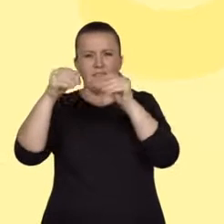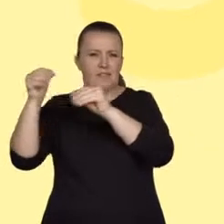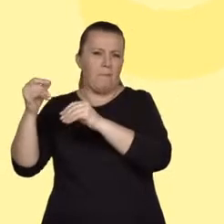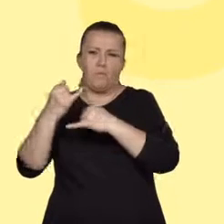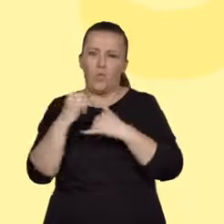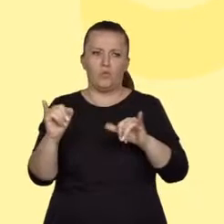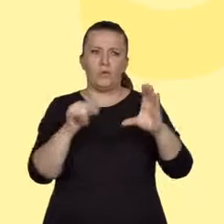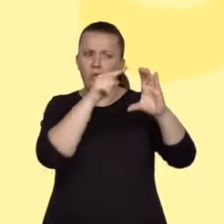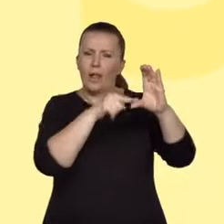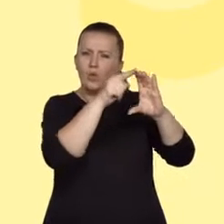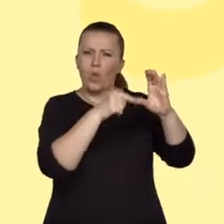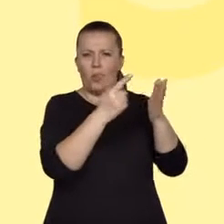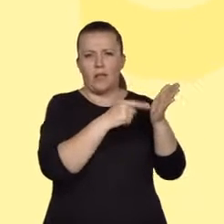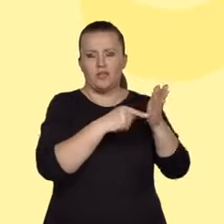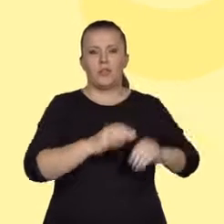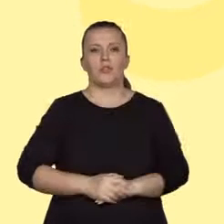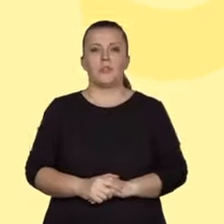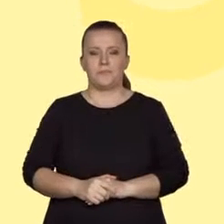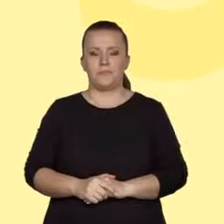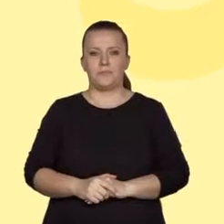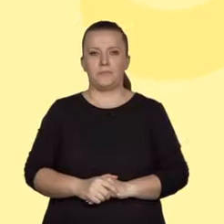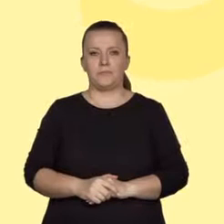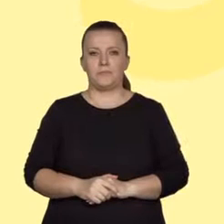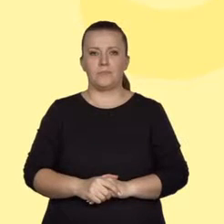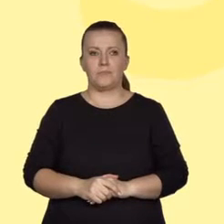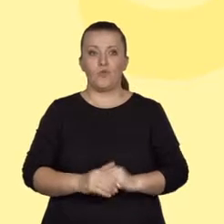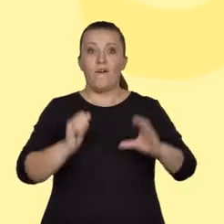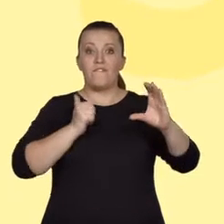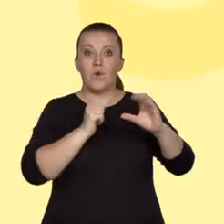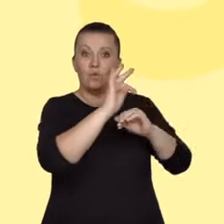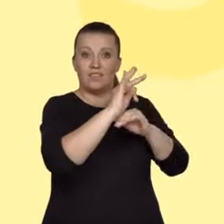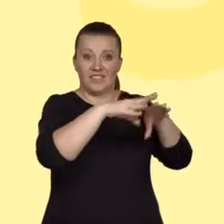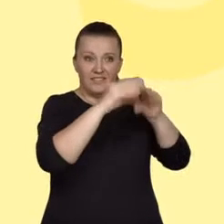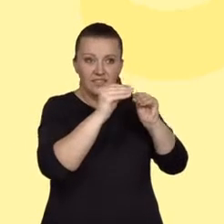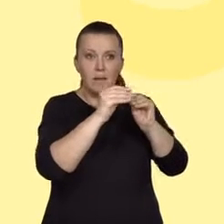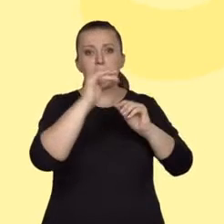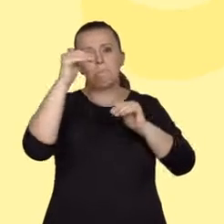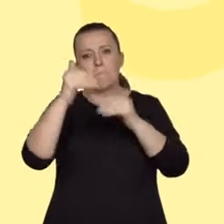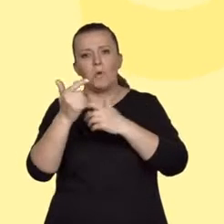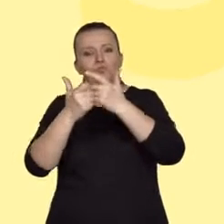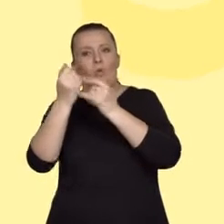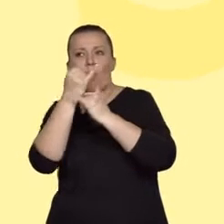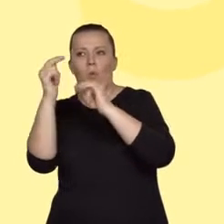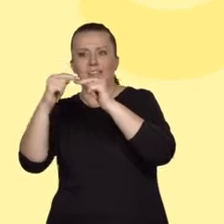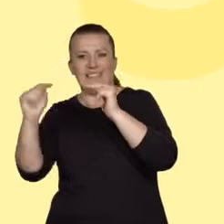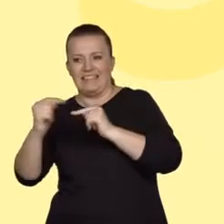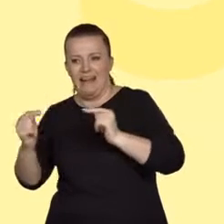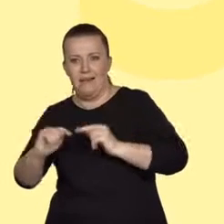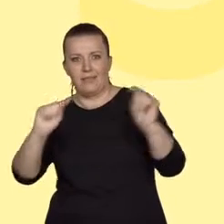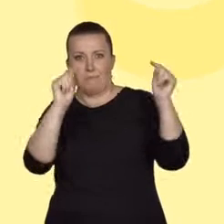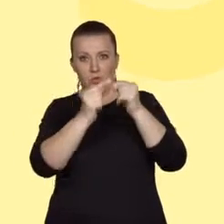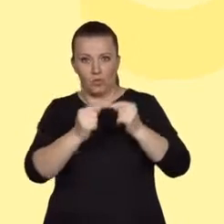typowe. Przedstawionym przed chwilą funkcją wstępu odpowiadać mogą kolejne zdania czy fragmenty tekstu składające się na ten element wypowiedzi.